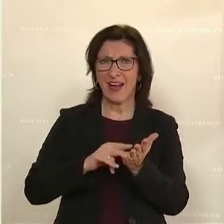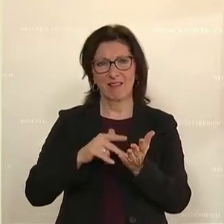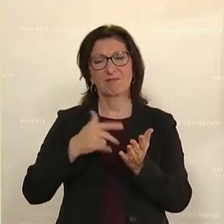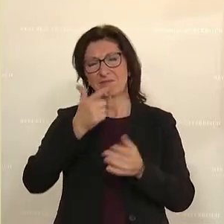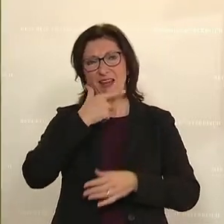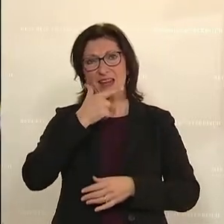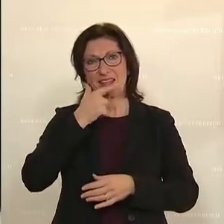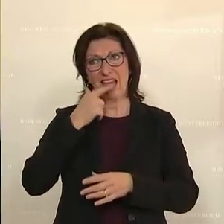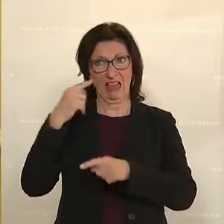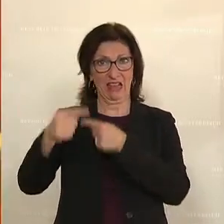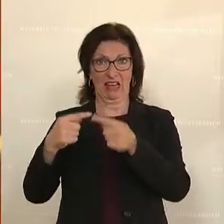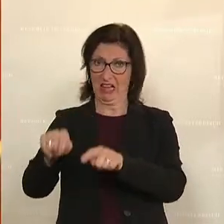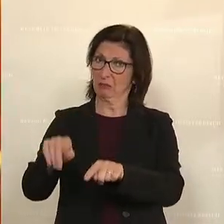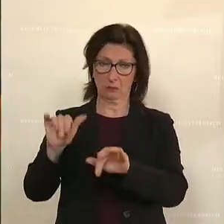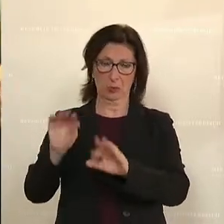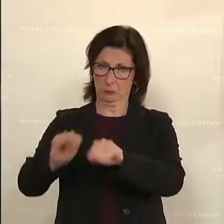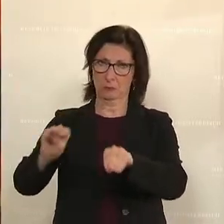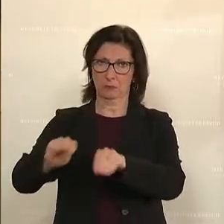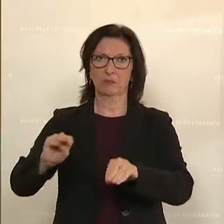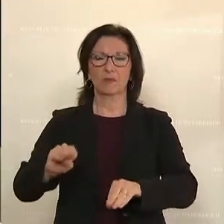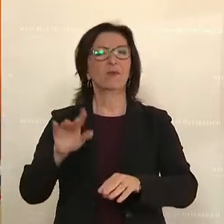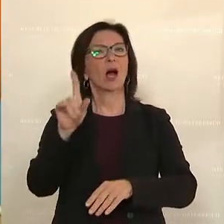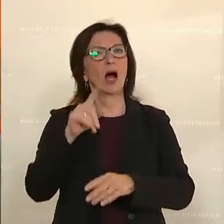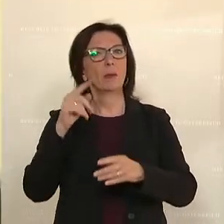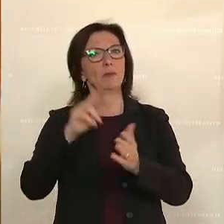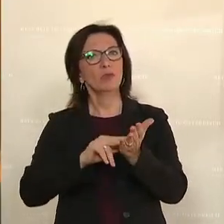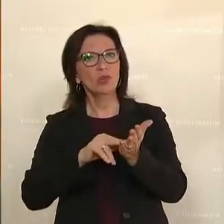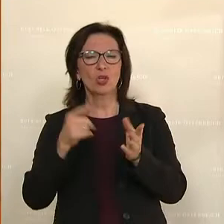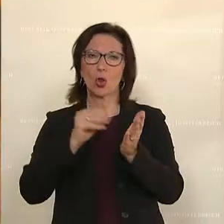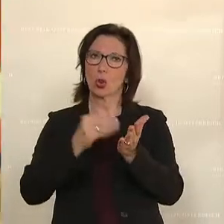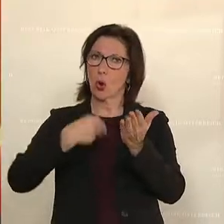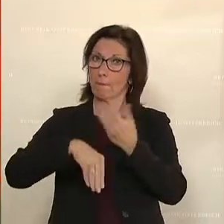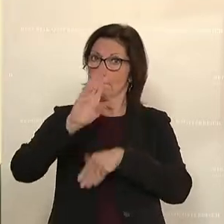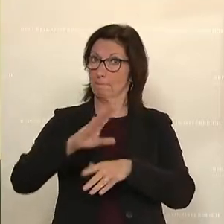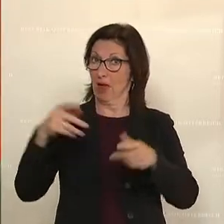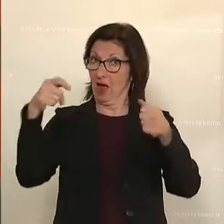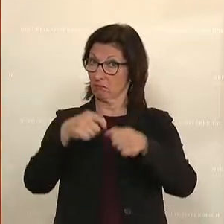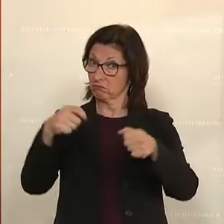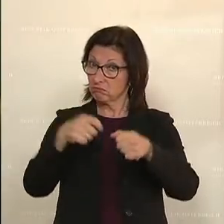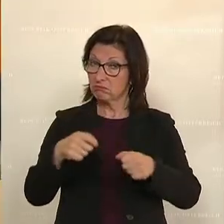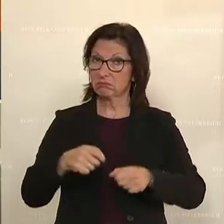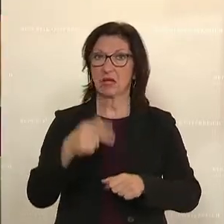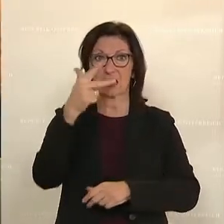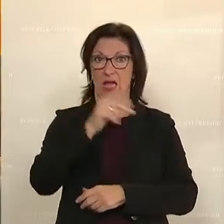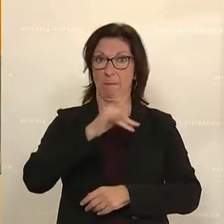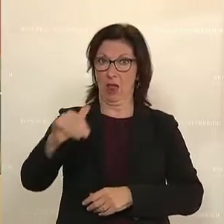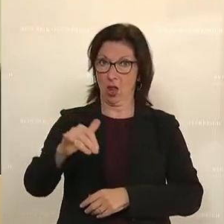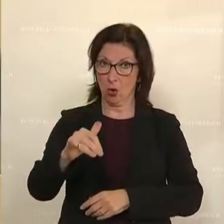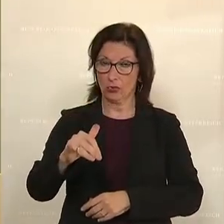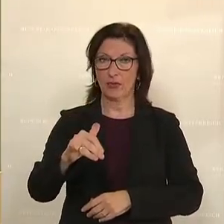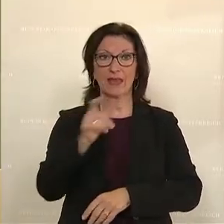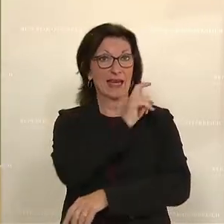Im Bereich der Digitalisierung gibt es aber auch noch weitere Investitionen, auf die ich eingehen möchte. Drei Millionen aus dem